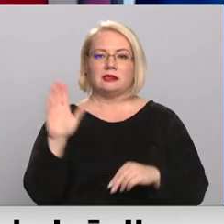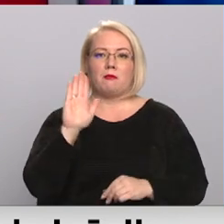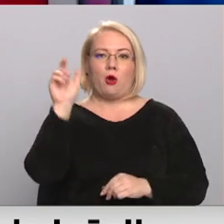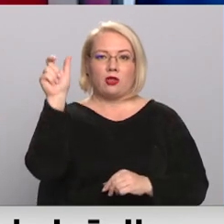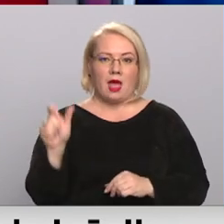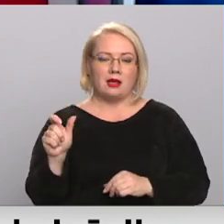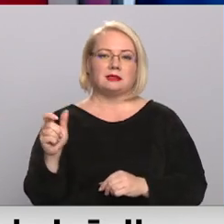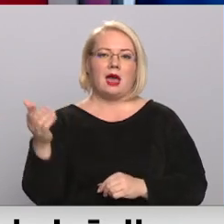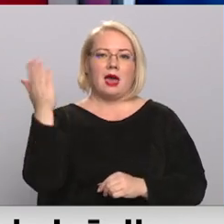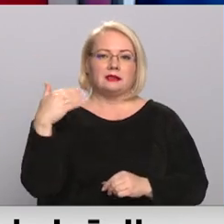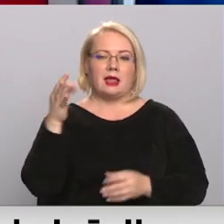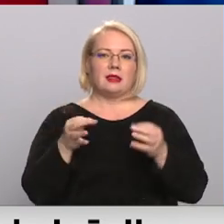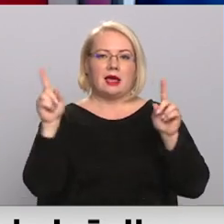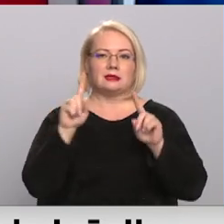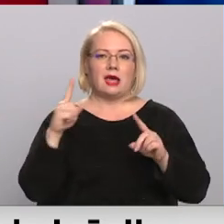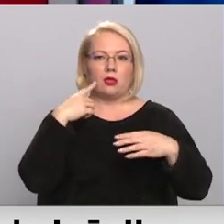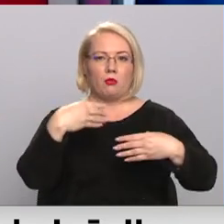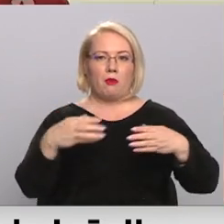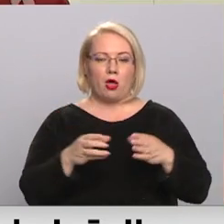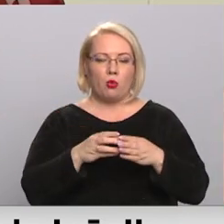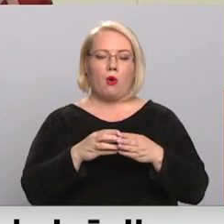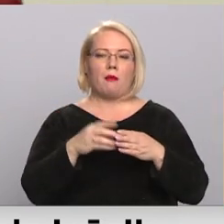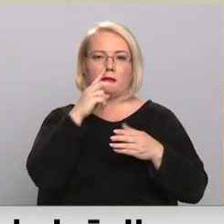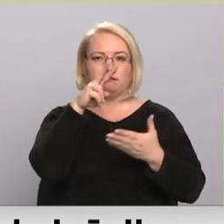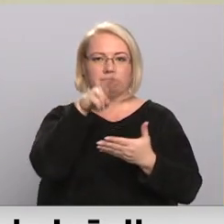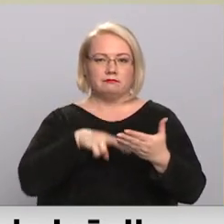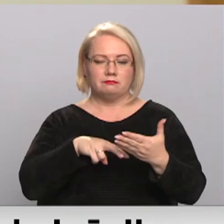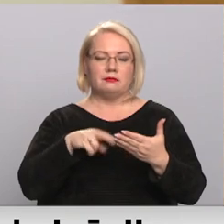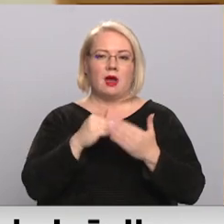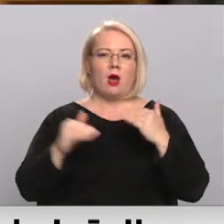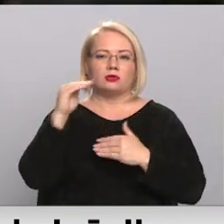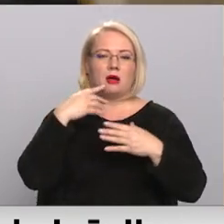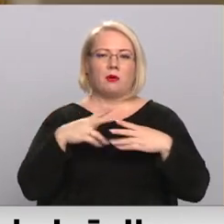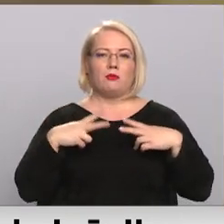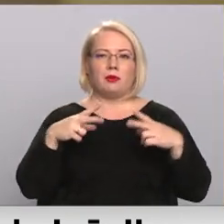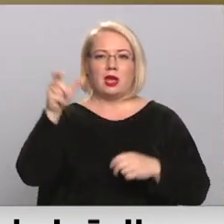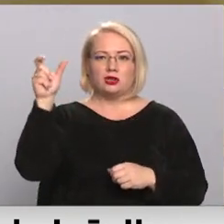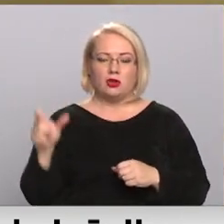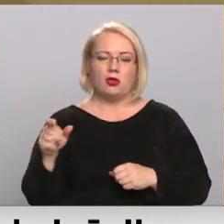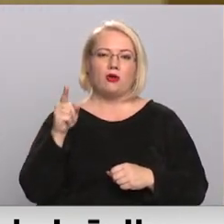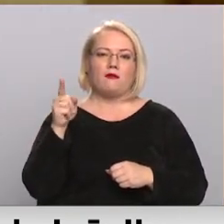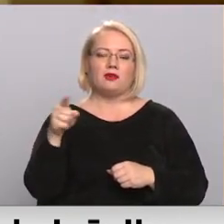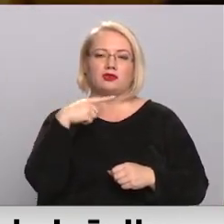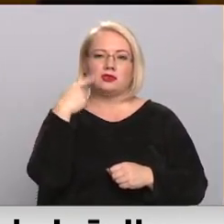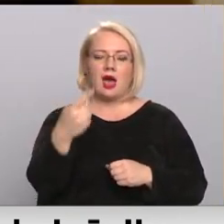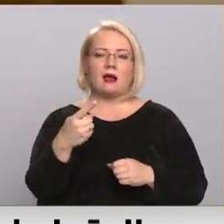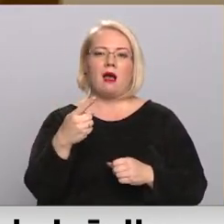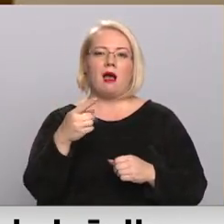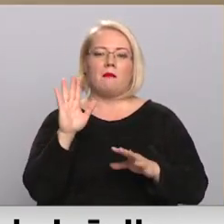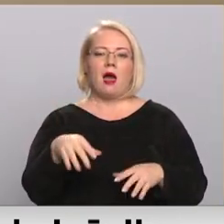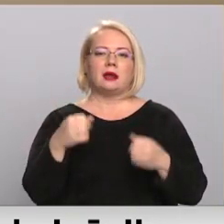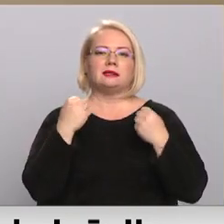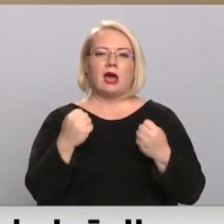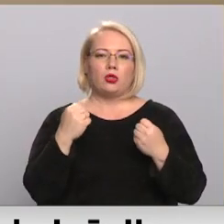aicinājis tieslietu padomu apspriest Strupišu vēstu sēmai, Jo Strupišs, izsakot pretenzijas tieslietu padomus vārdā par ministru kabinete rīkojumu Saturu,